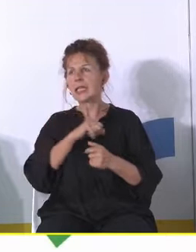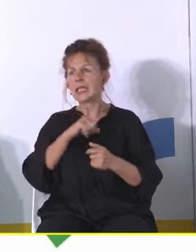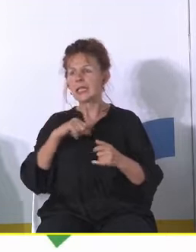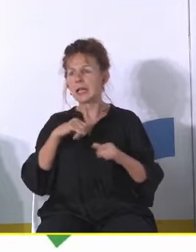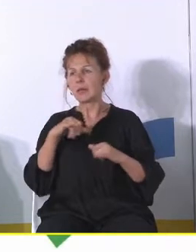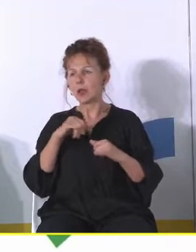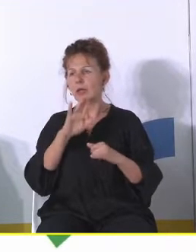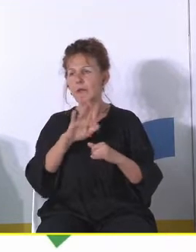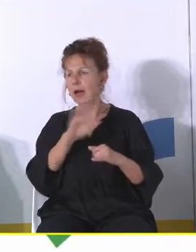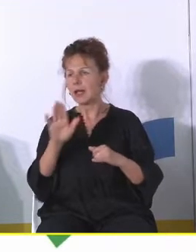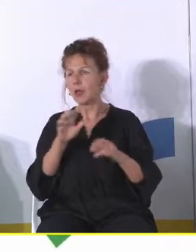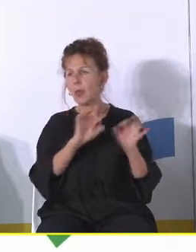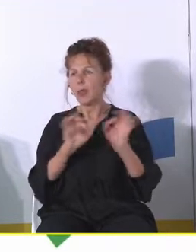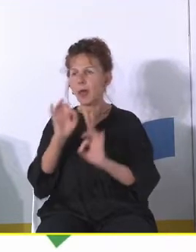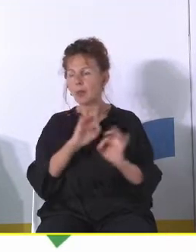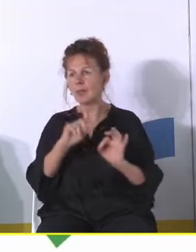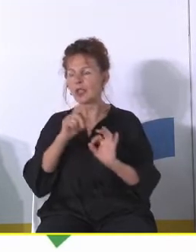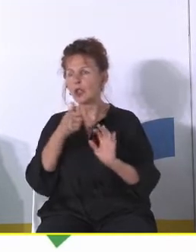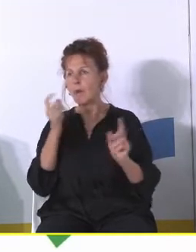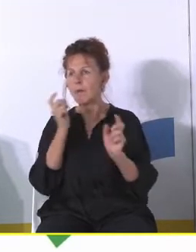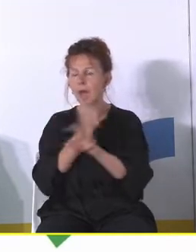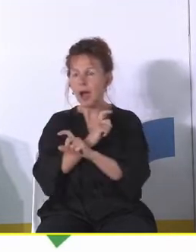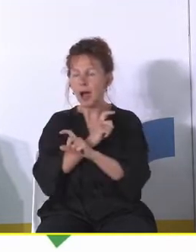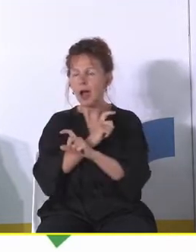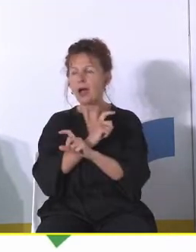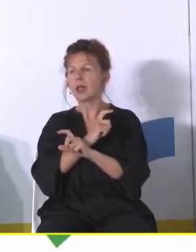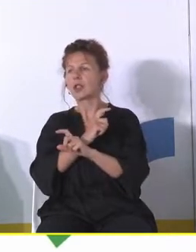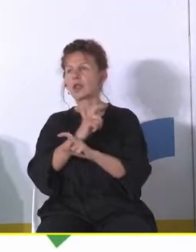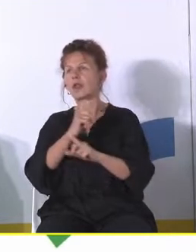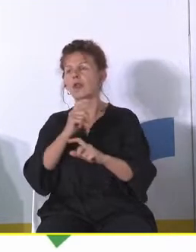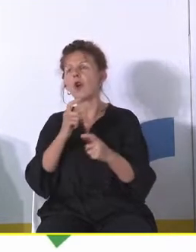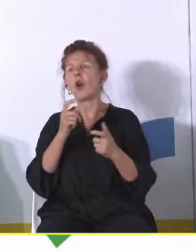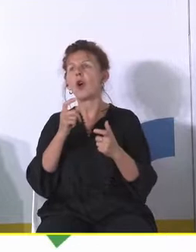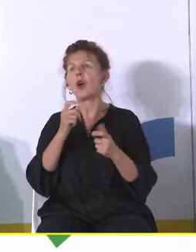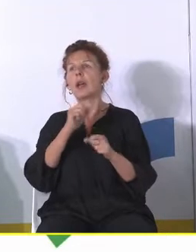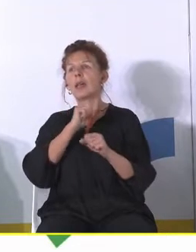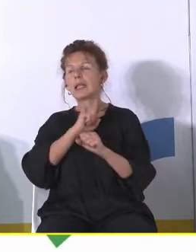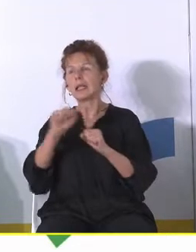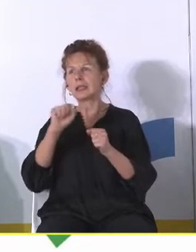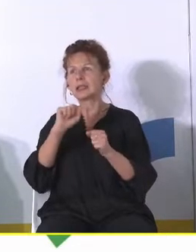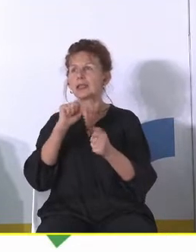to coś co państwo czyli ryba psuje się od głowy jako